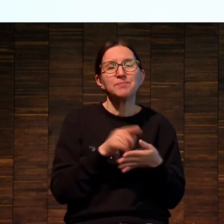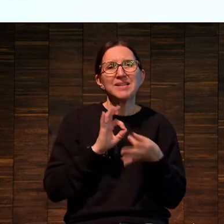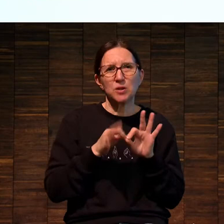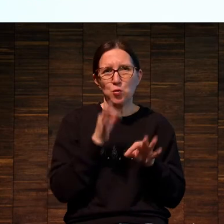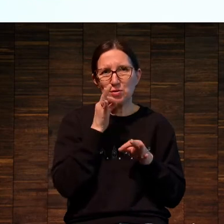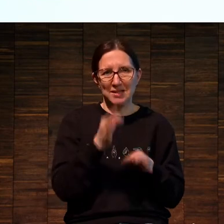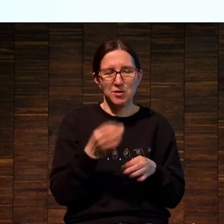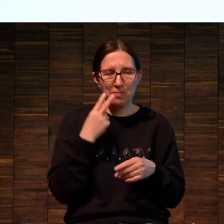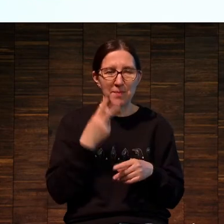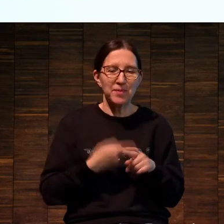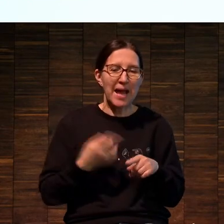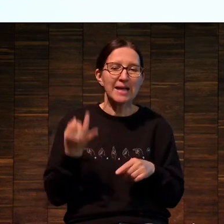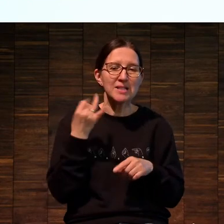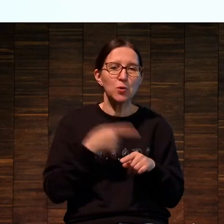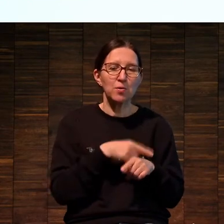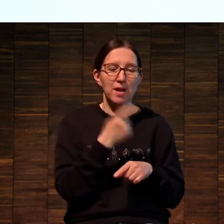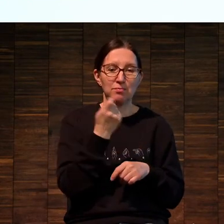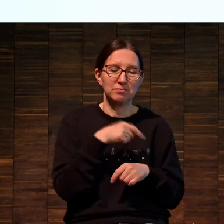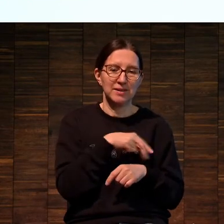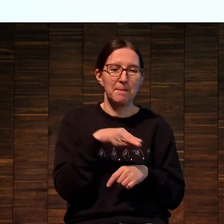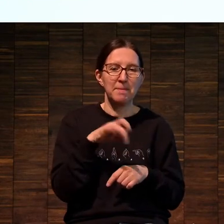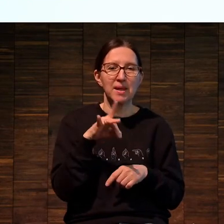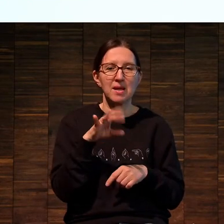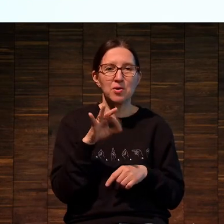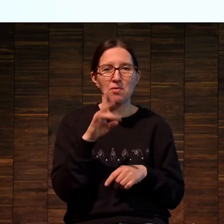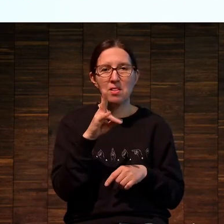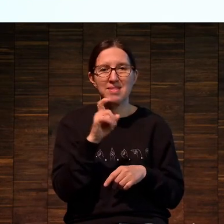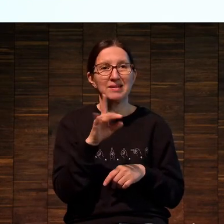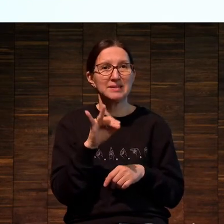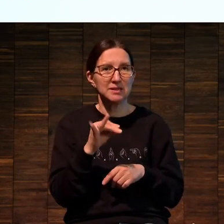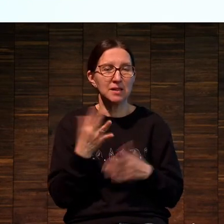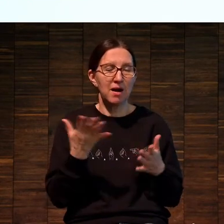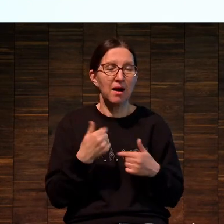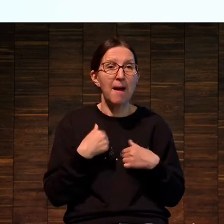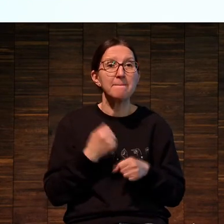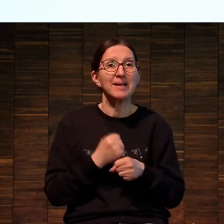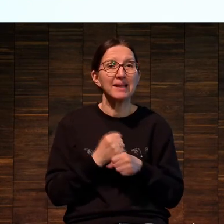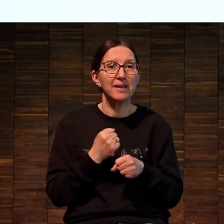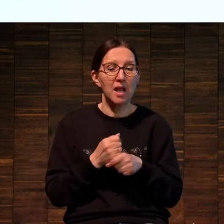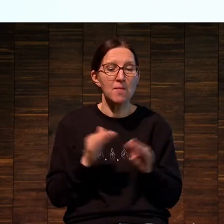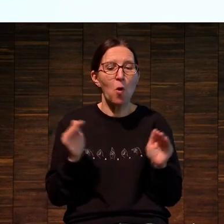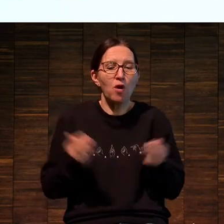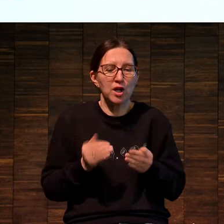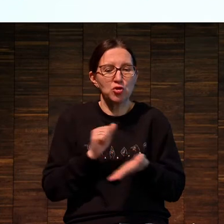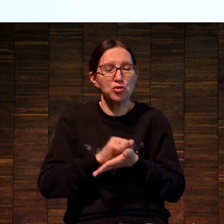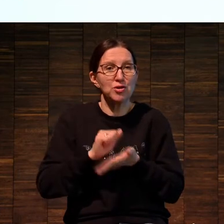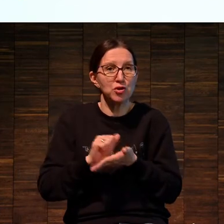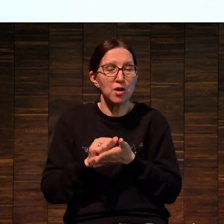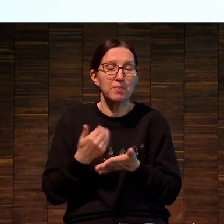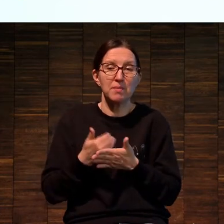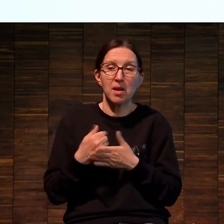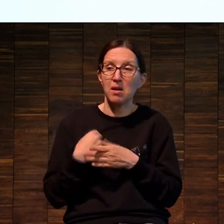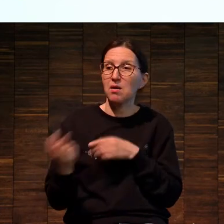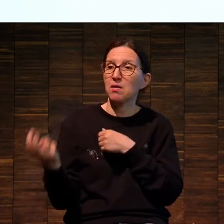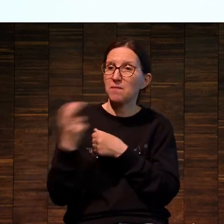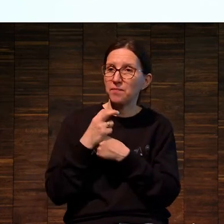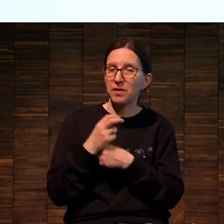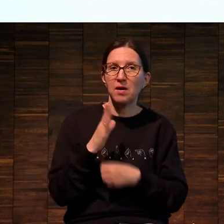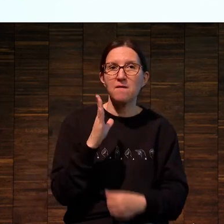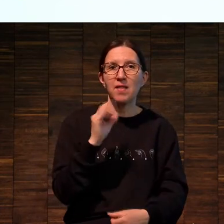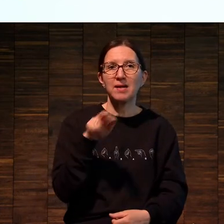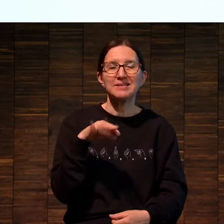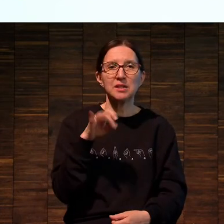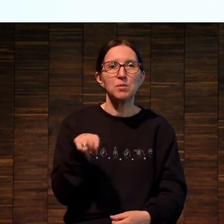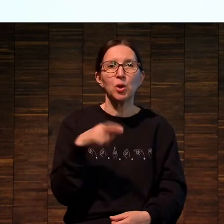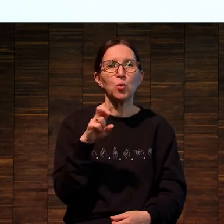сложно сказать. История с Пиранези и с оттисками Пиранези была какая. Сейчас мы делаем лимитированный тираж. говорим, к нам приходит Володя Дубасарский,